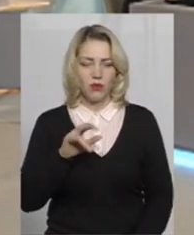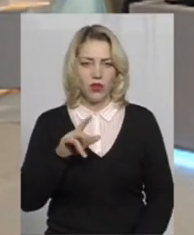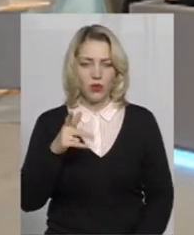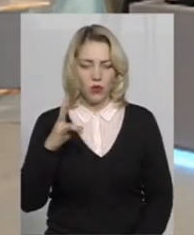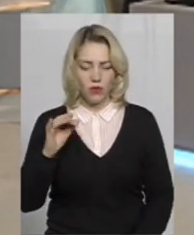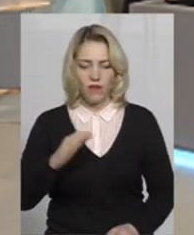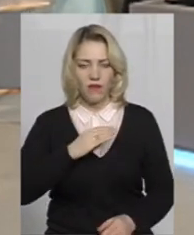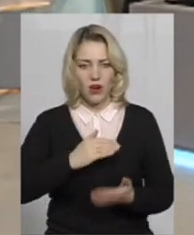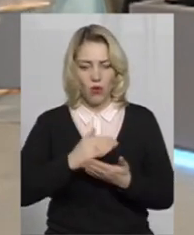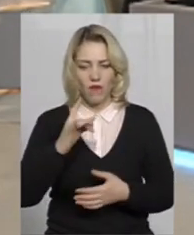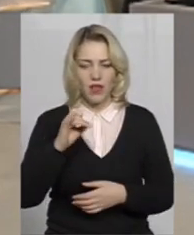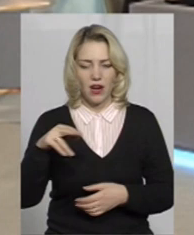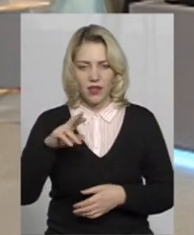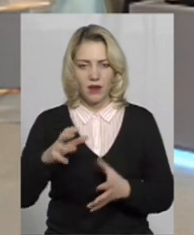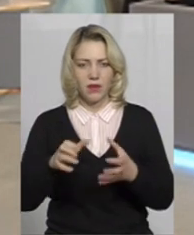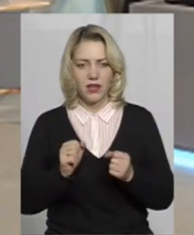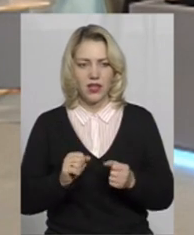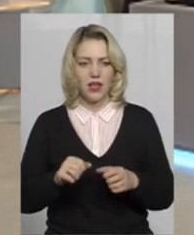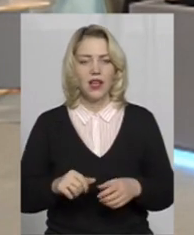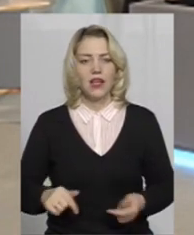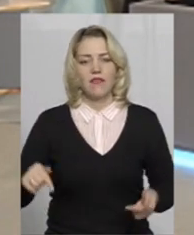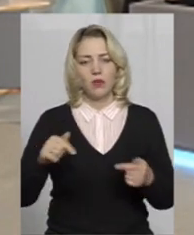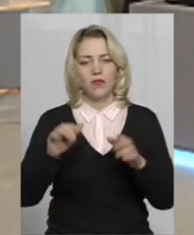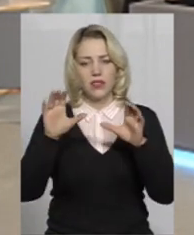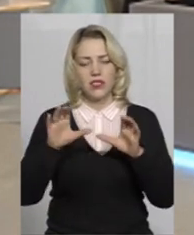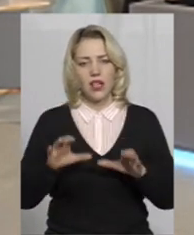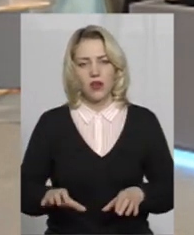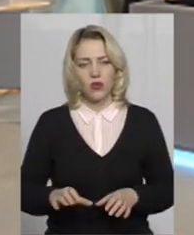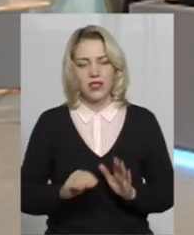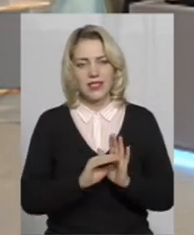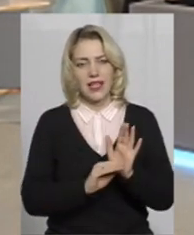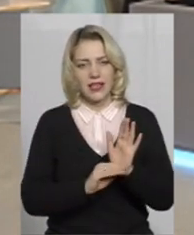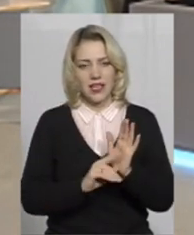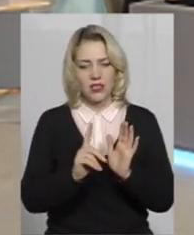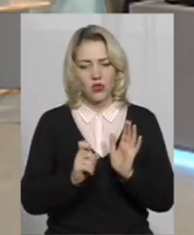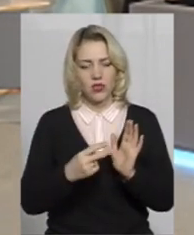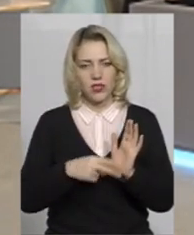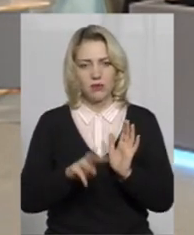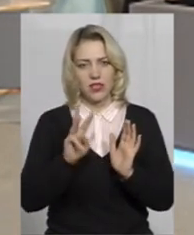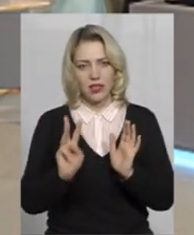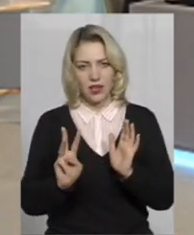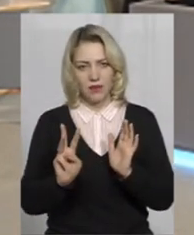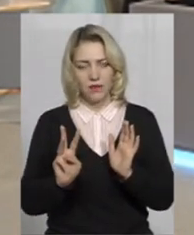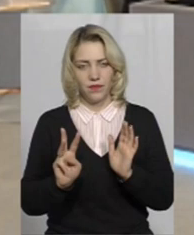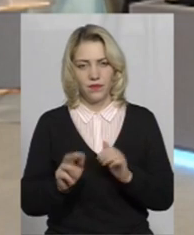Радою прийнято відповідний закон. Статтю 173,